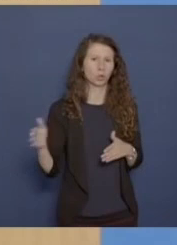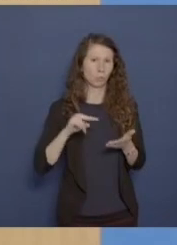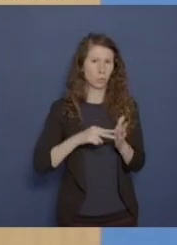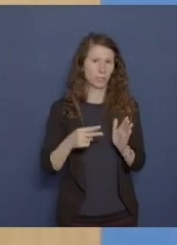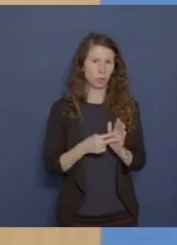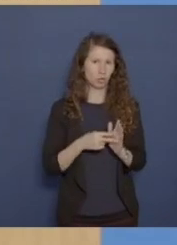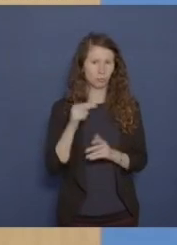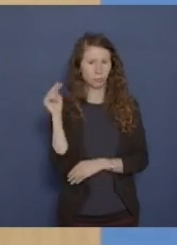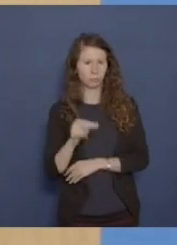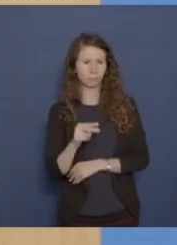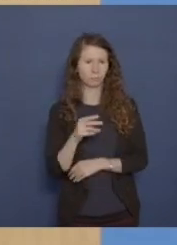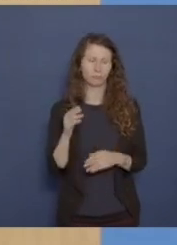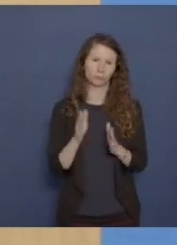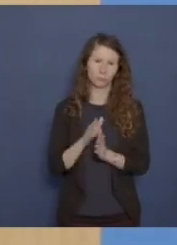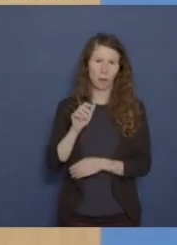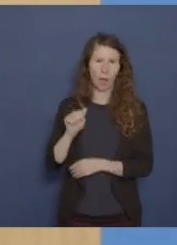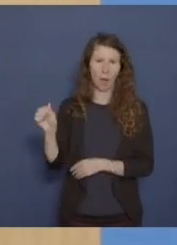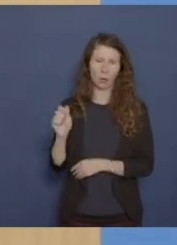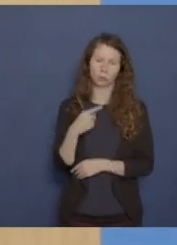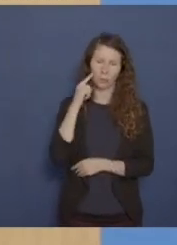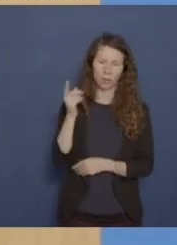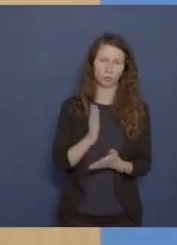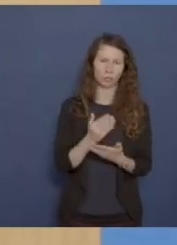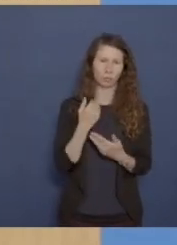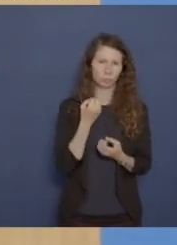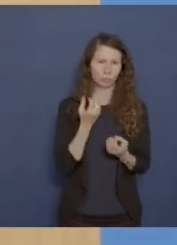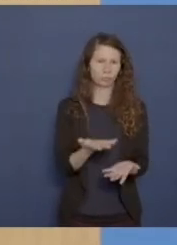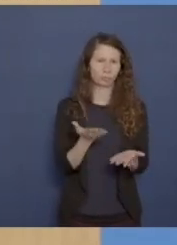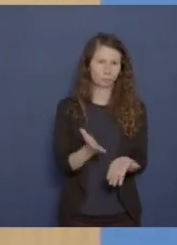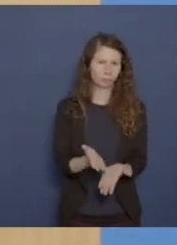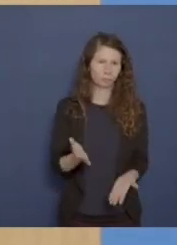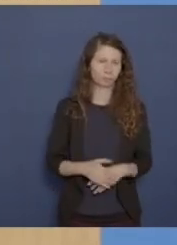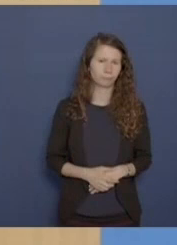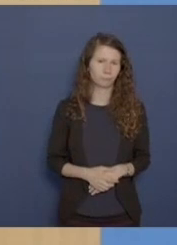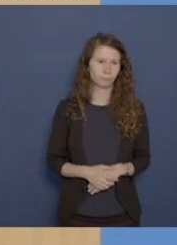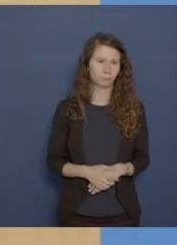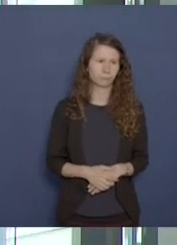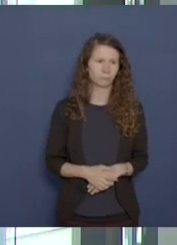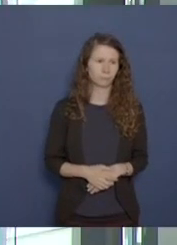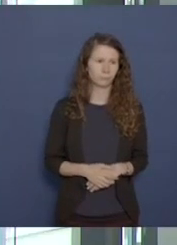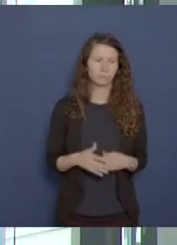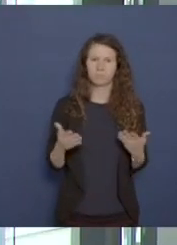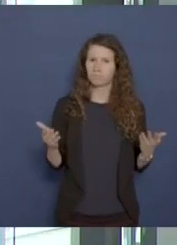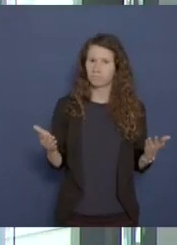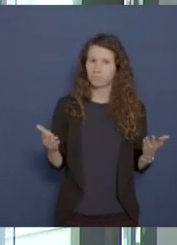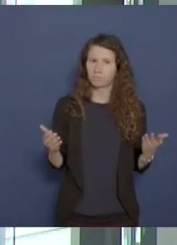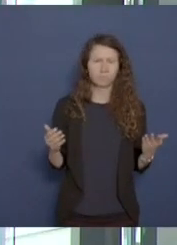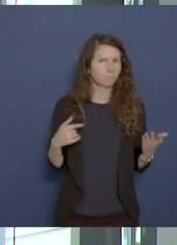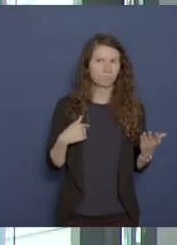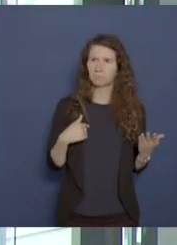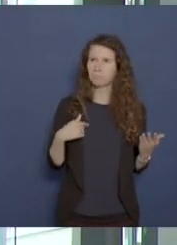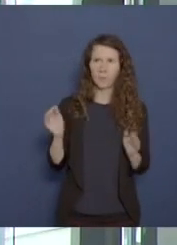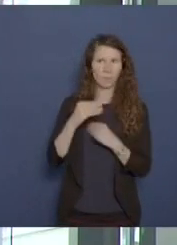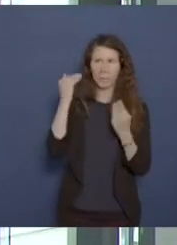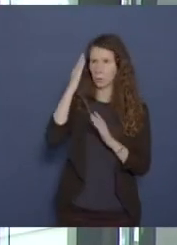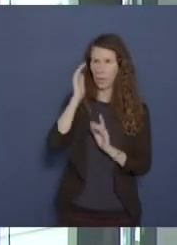würde ich gerne ans AA verweisen. Unsere Meinung habe ich dazu gesagt. Also ich kann von keinen Erkenntnissen berichten, die dem